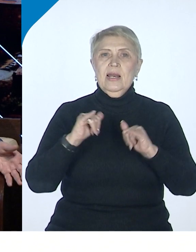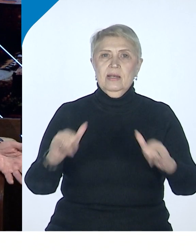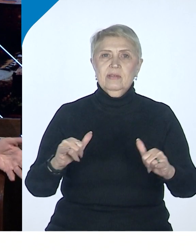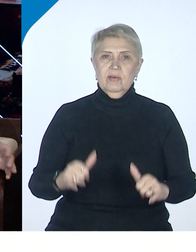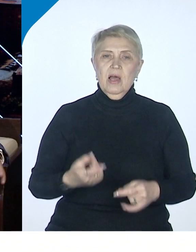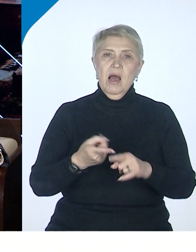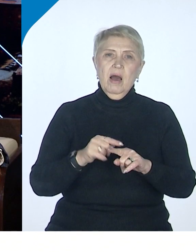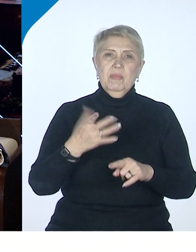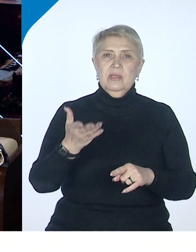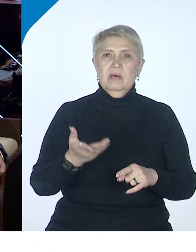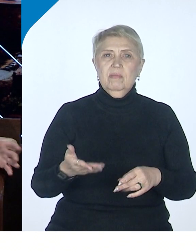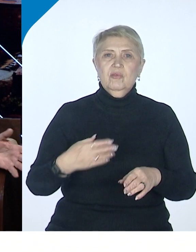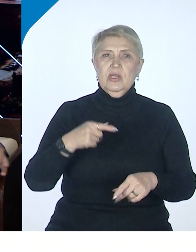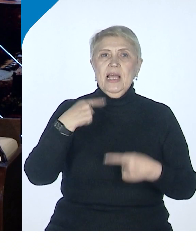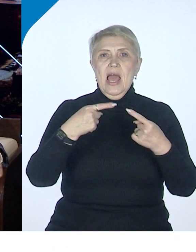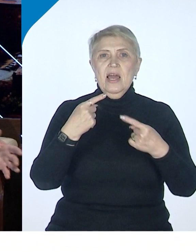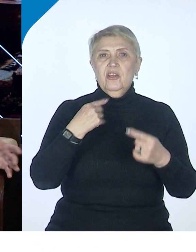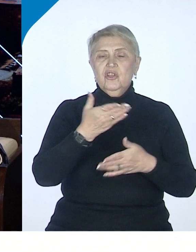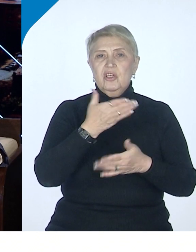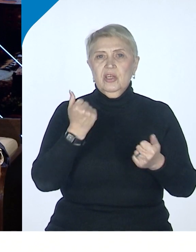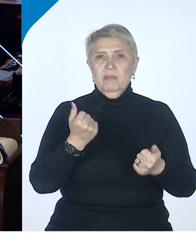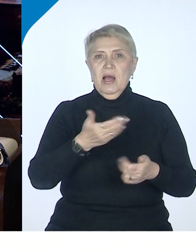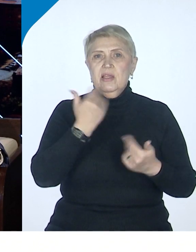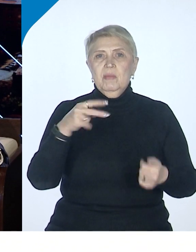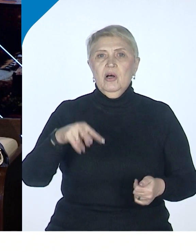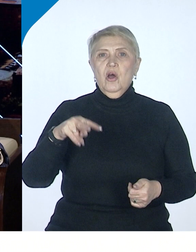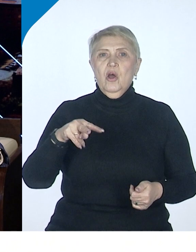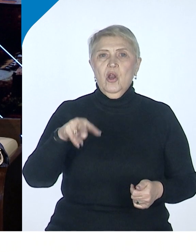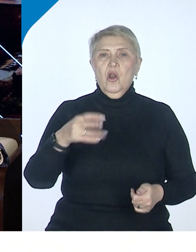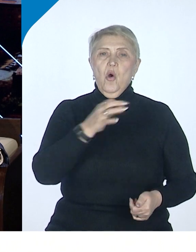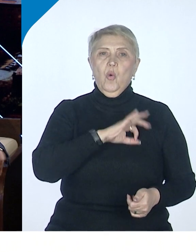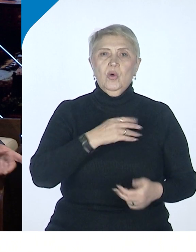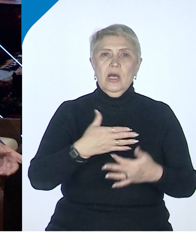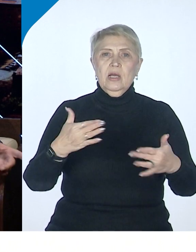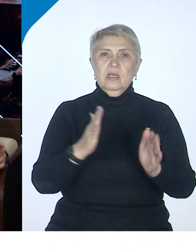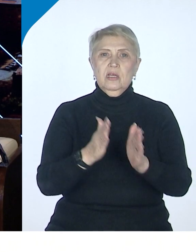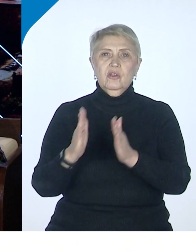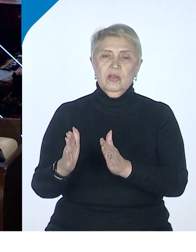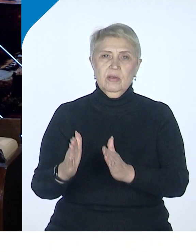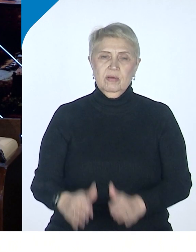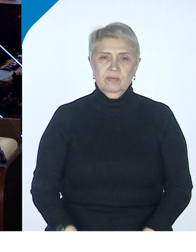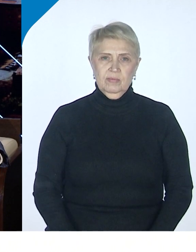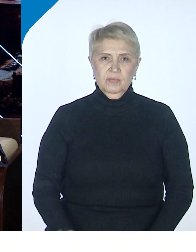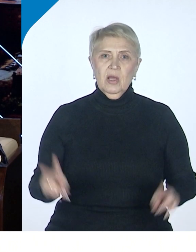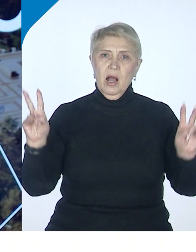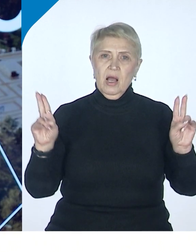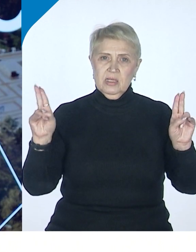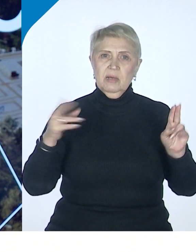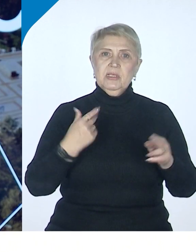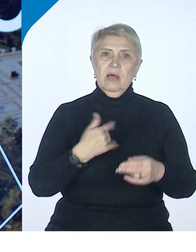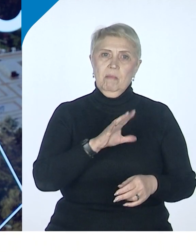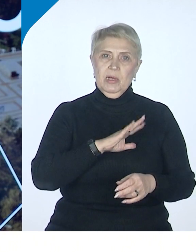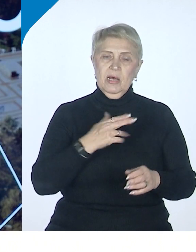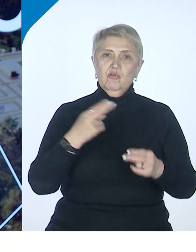об этом речи не было. Тогда не было никаких льготных режимов. Ну, концепция была, вы говорите, что какая разработка была. была в конце 80-х. В конце